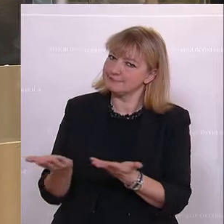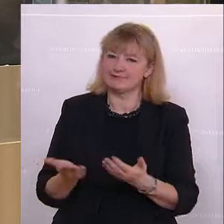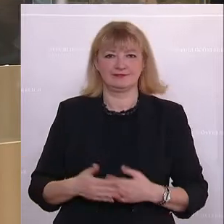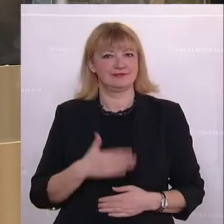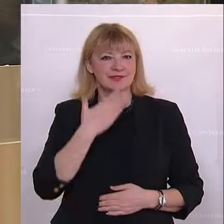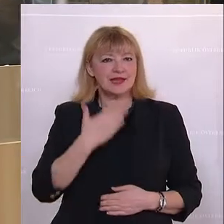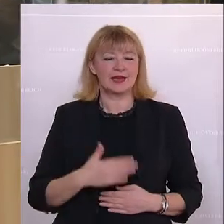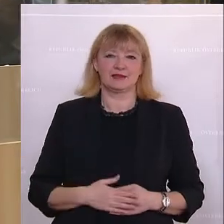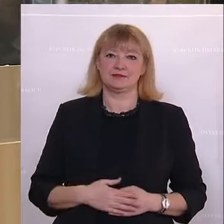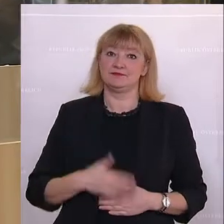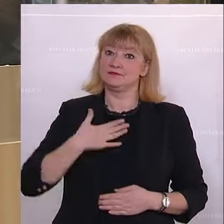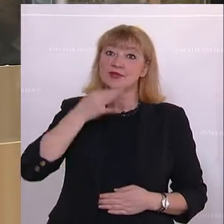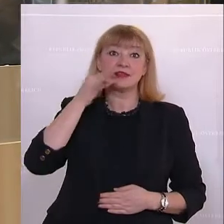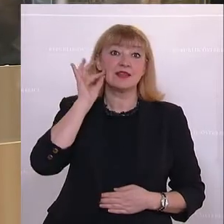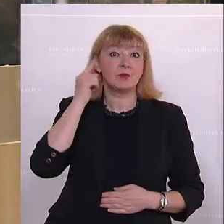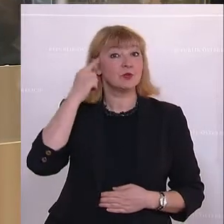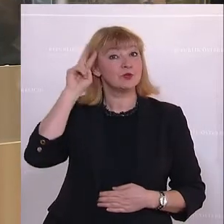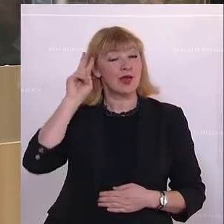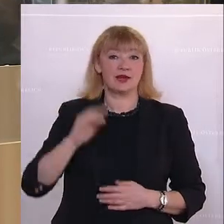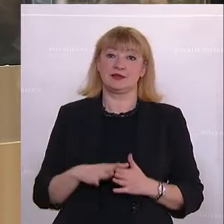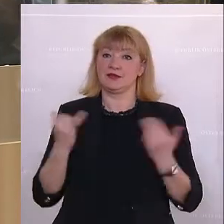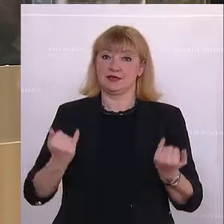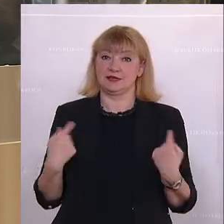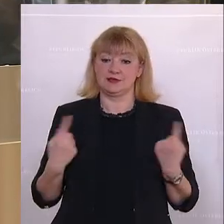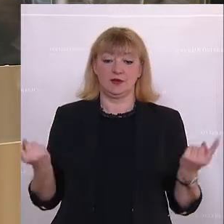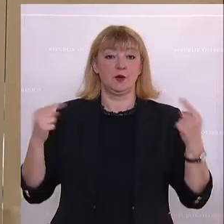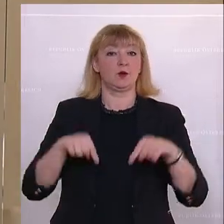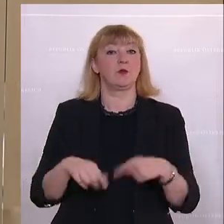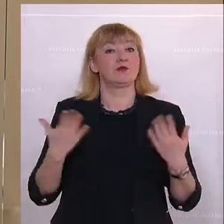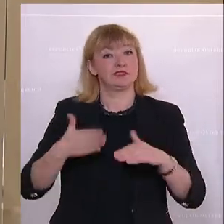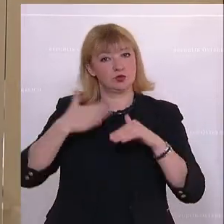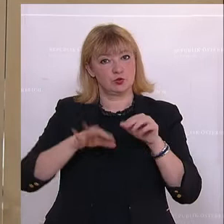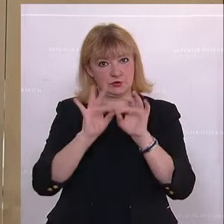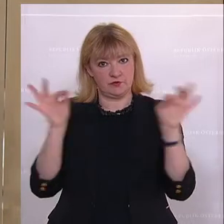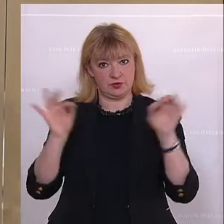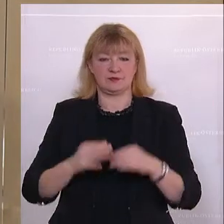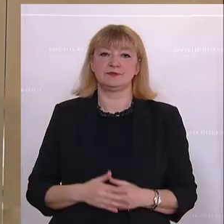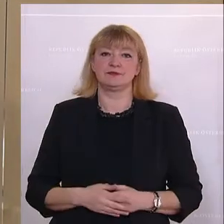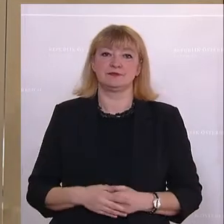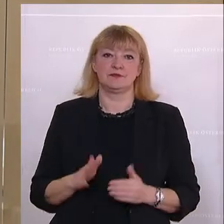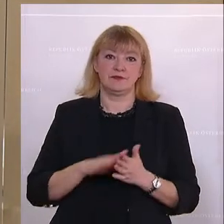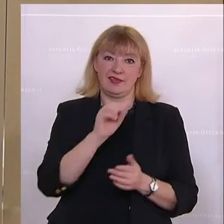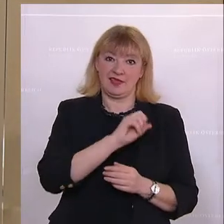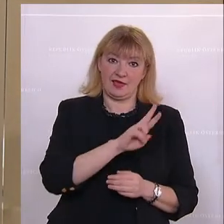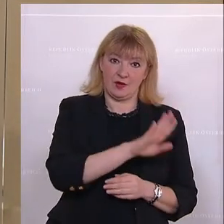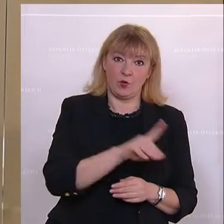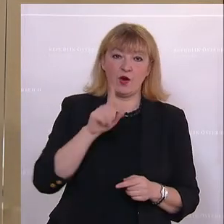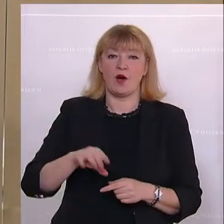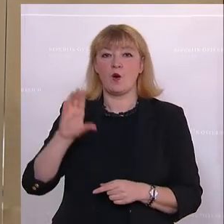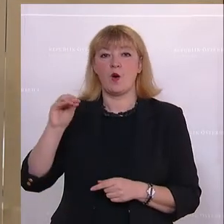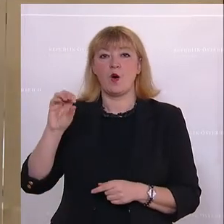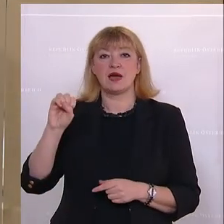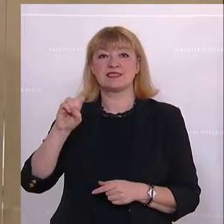Meine Damen und Herren, ich komme schon zum Schluss. Neben der EU ist gerade auch die OSZD